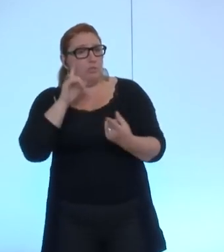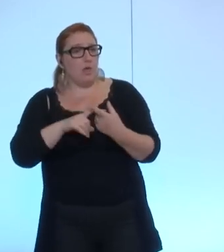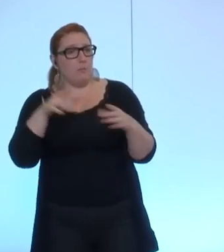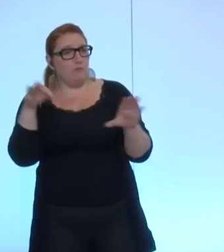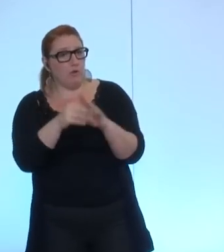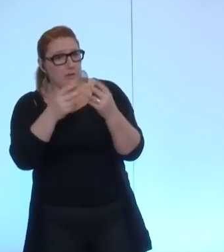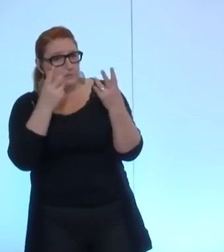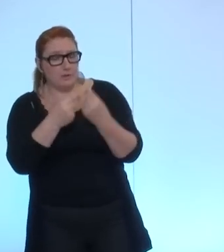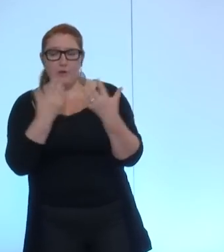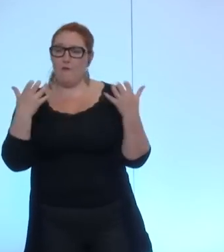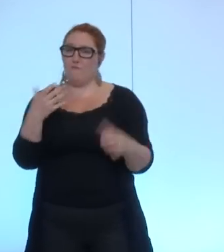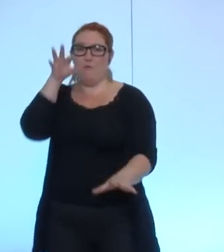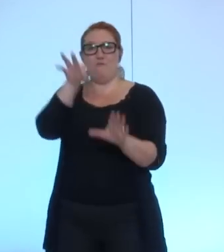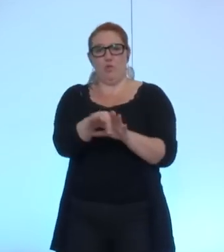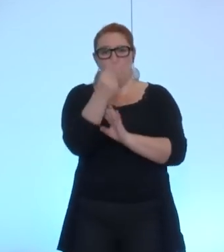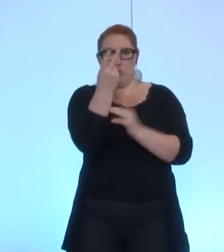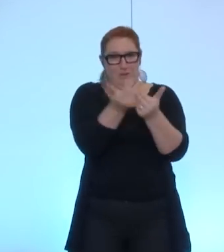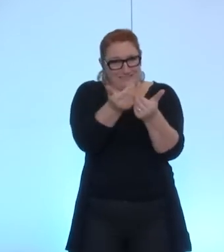parce que nous sommes prêts à voter